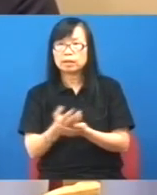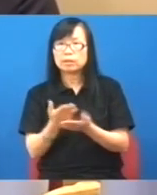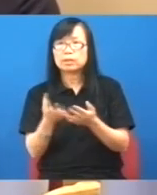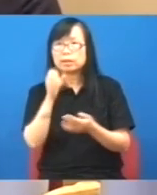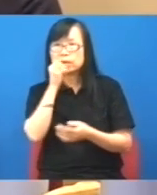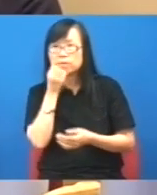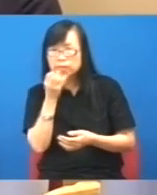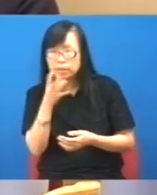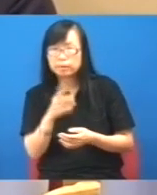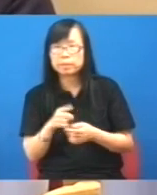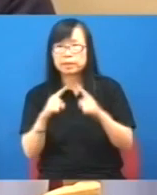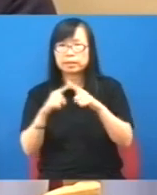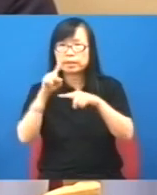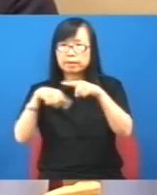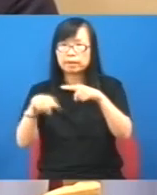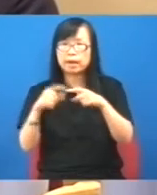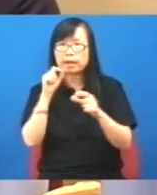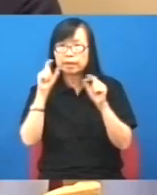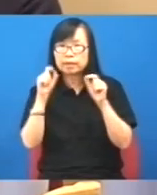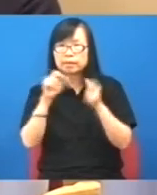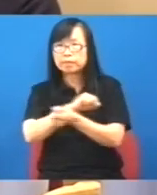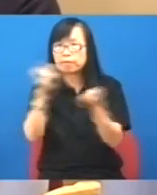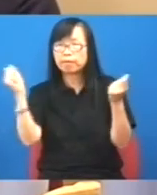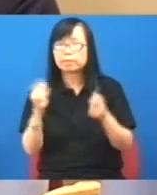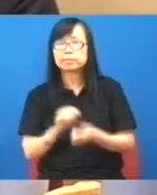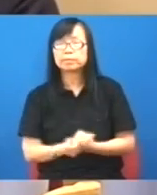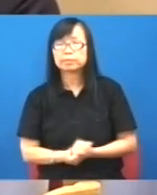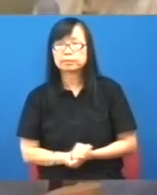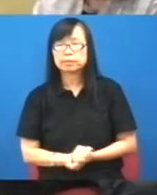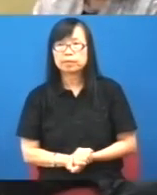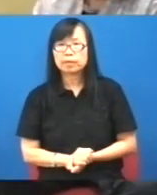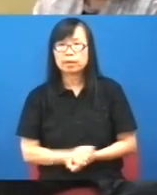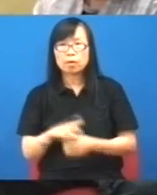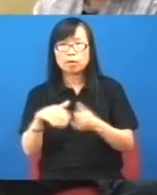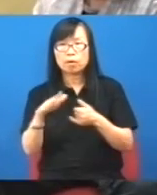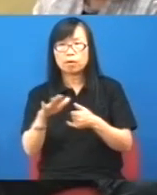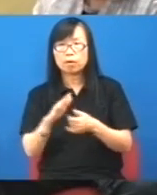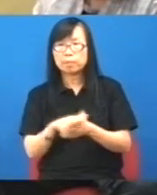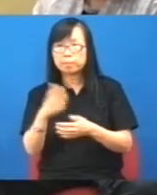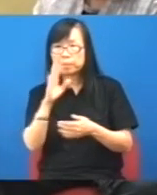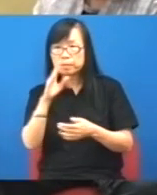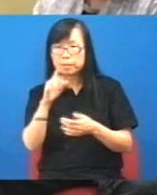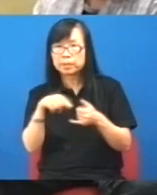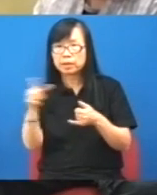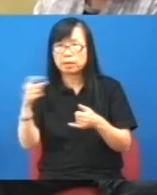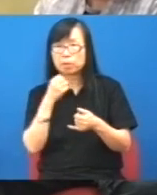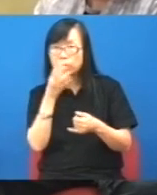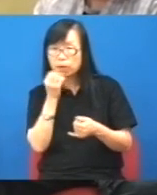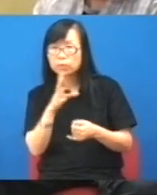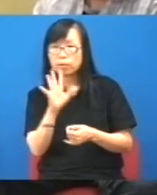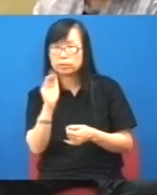醒人大釋法其他人就不是他沒有寫的誰提都可以其實你跟我提都可以